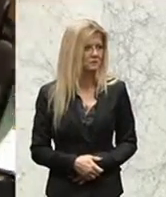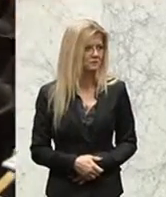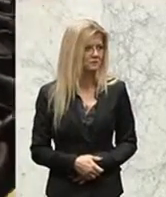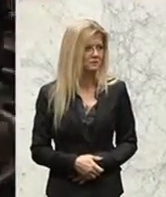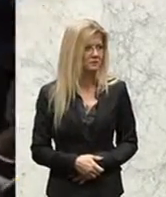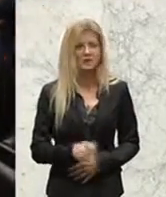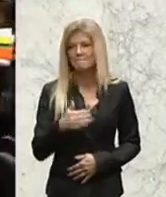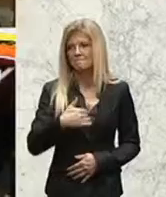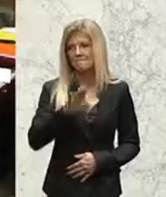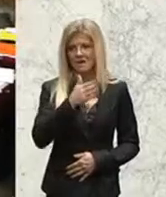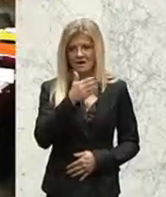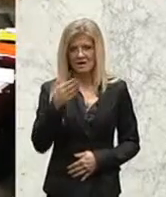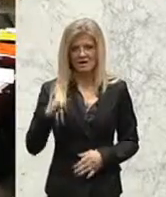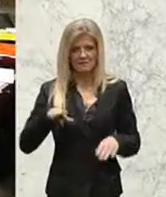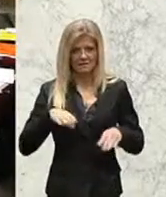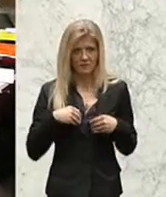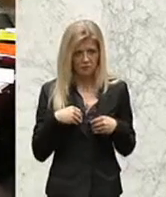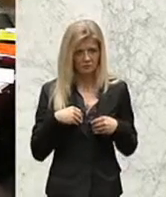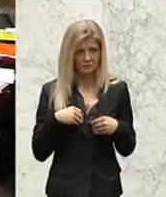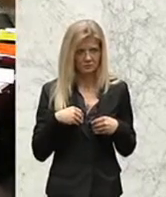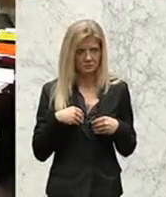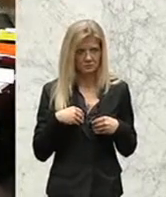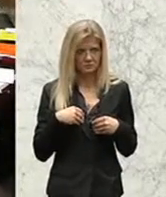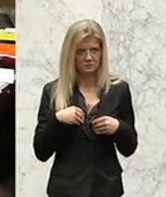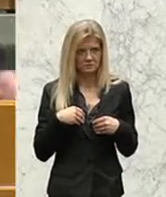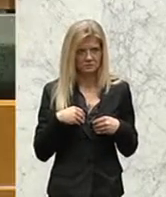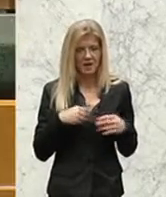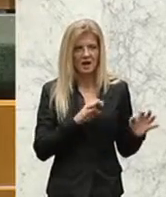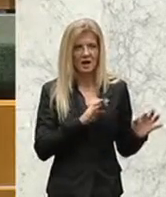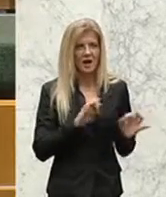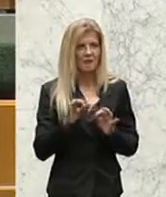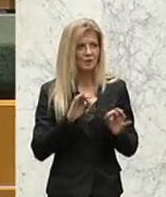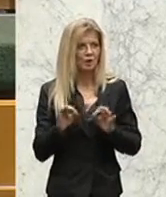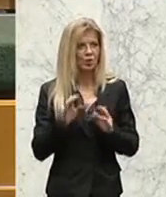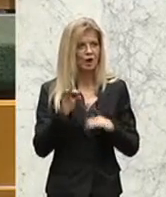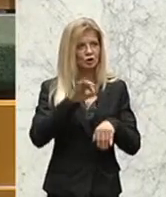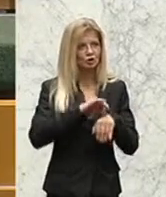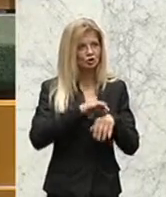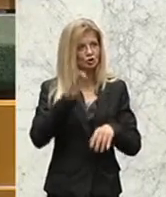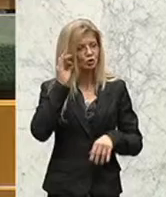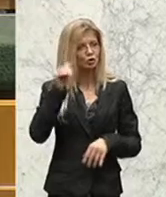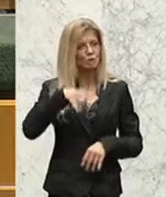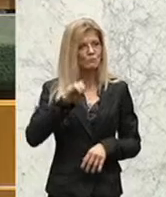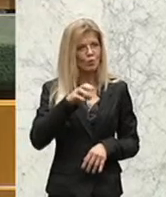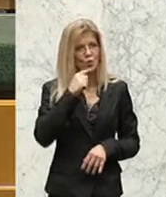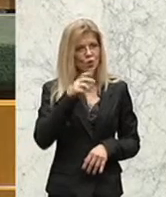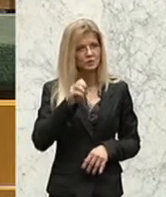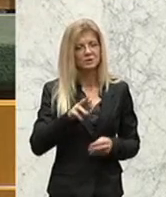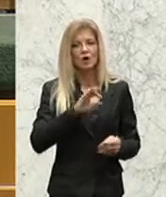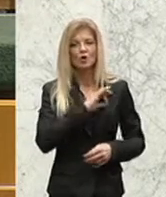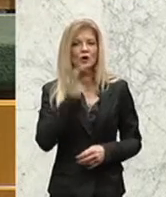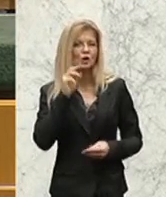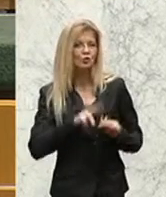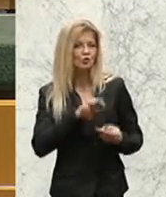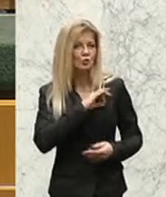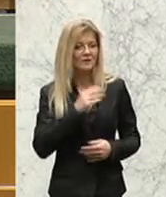ist mit Mehrheit angenommen. Die Abgeordneten Dr. Moser, Kolleginnen und Kollegen, haben einen Zusatzantrag